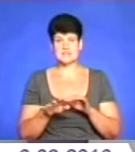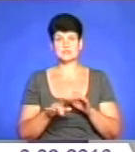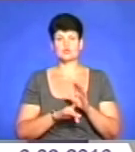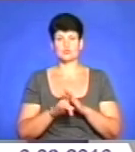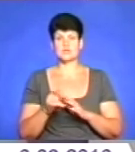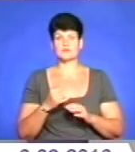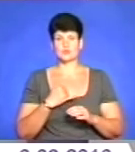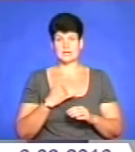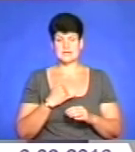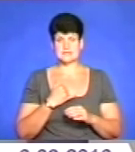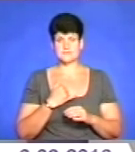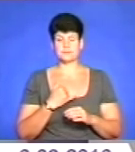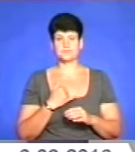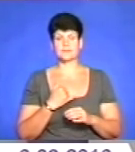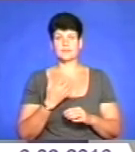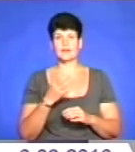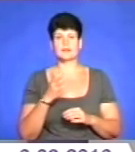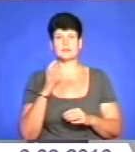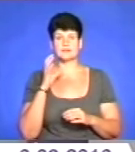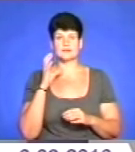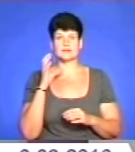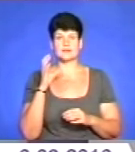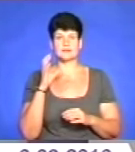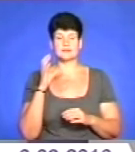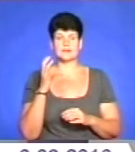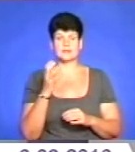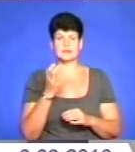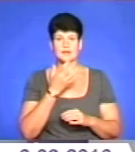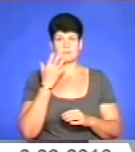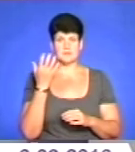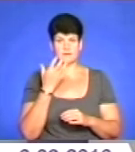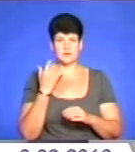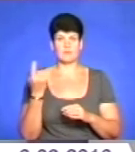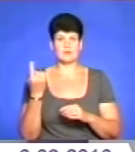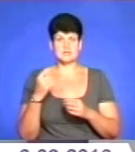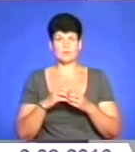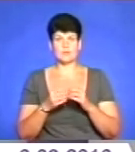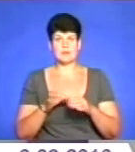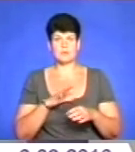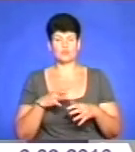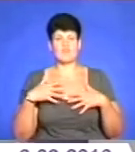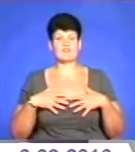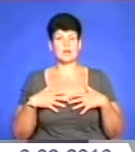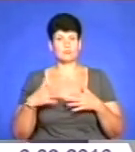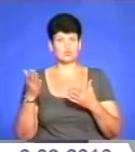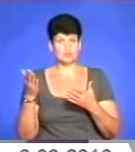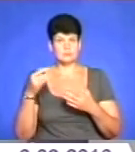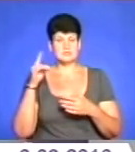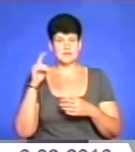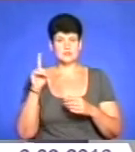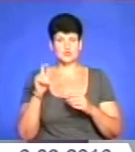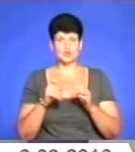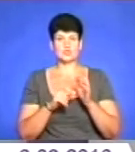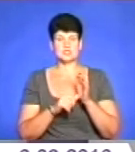Розпочався він в південно-східній частині України. Першим потерпав Крим. Ми сьогодні знаємо, що з 160